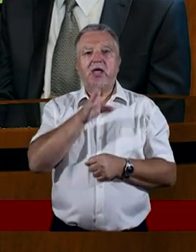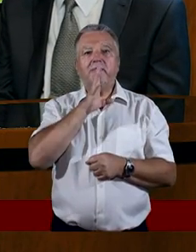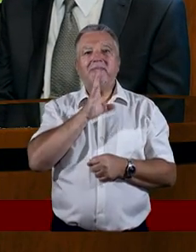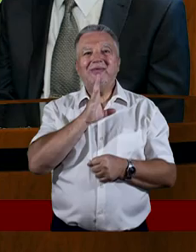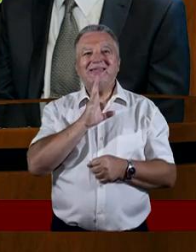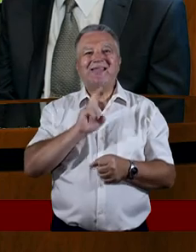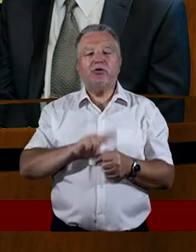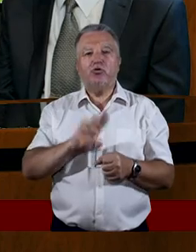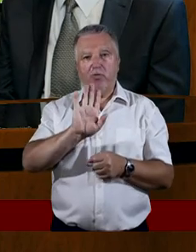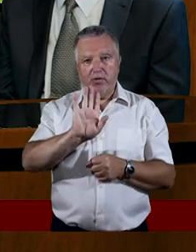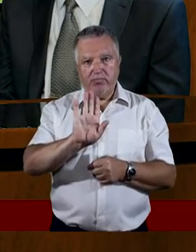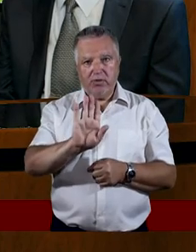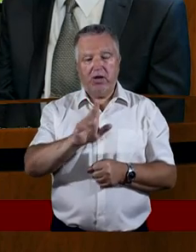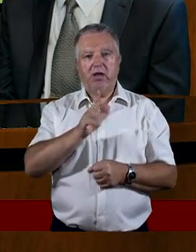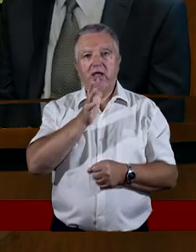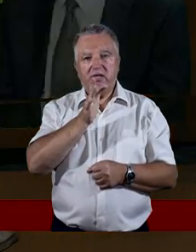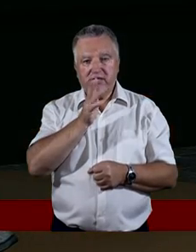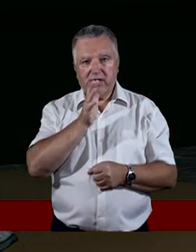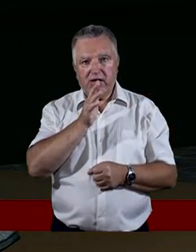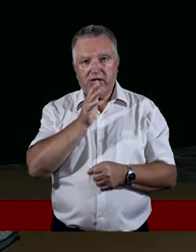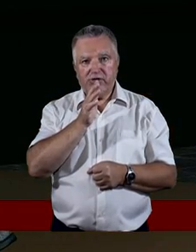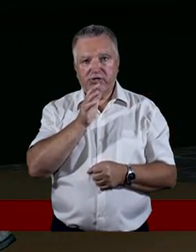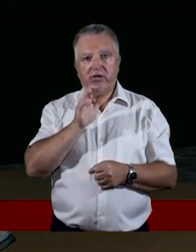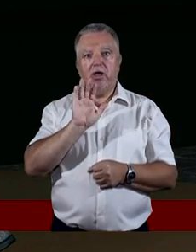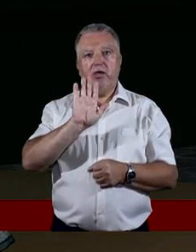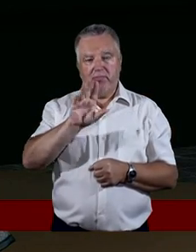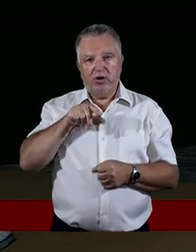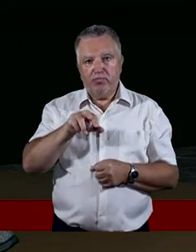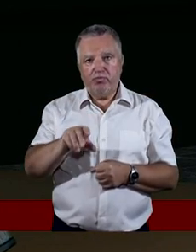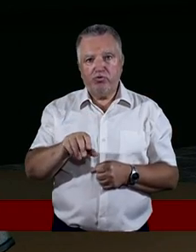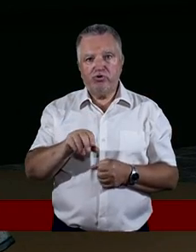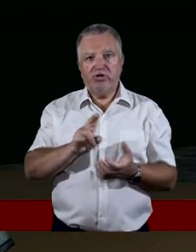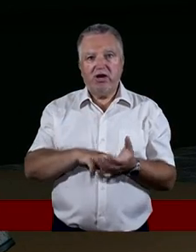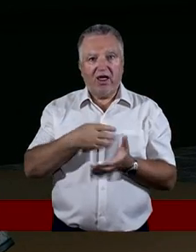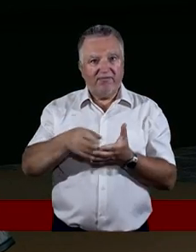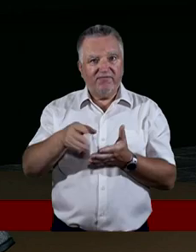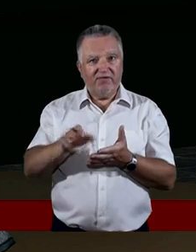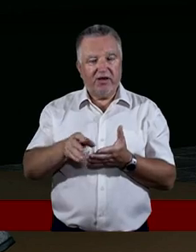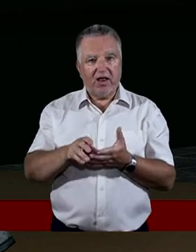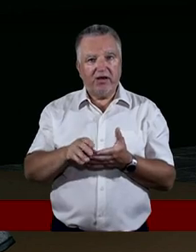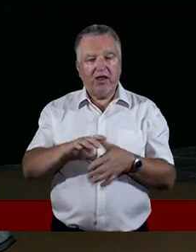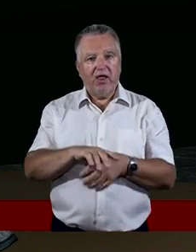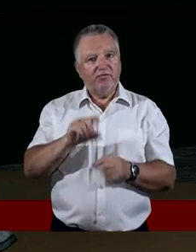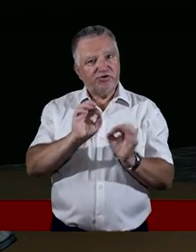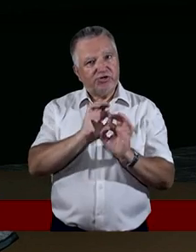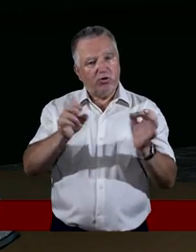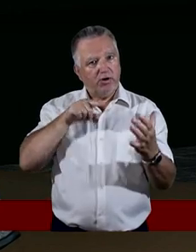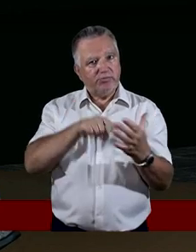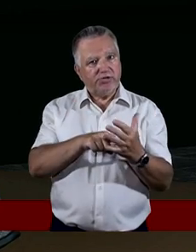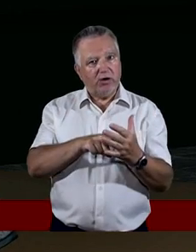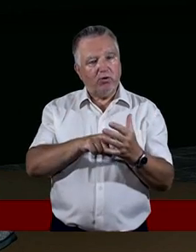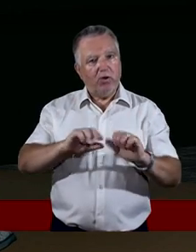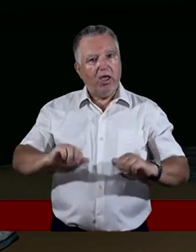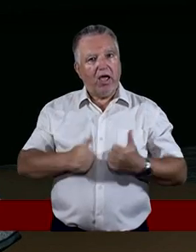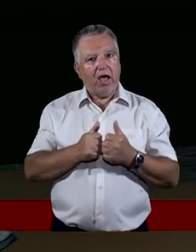którą mieli Izraelici, bo oni mieli pójść do Babilonu owszem na wygnanie, ale w szczególnym celu tam zostali wysłani. Oni zostali